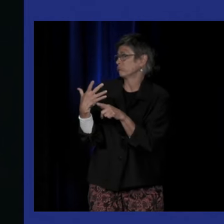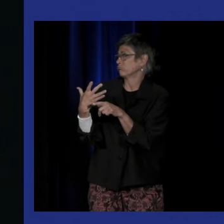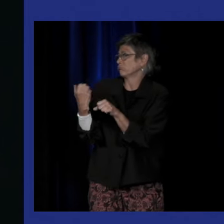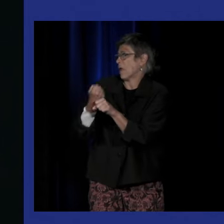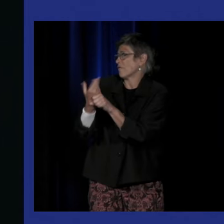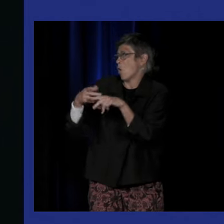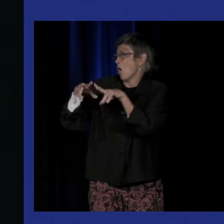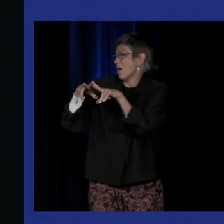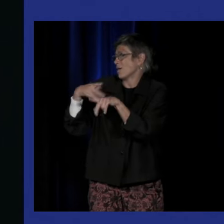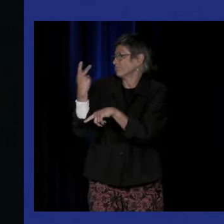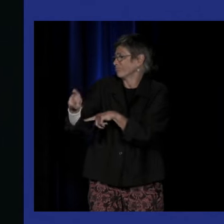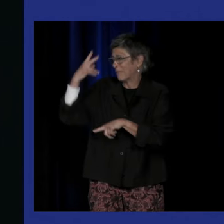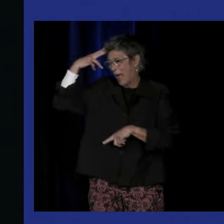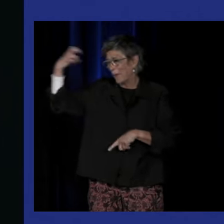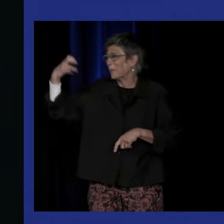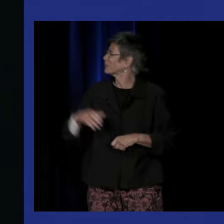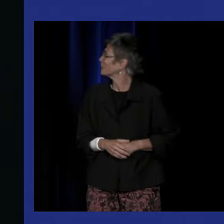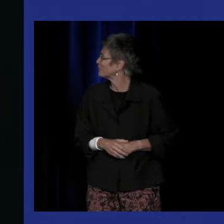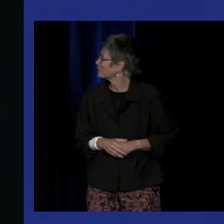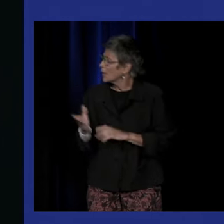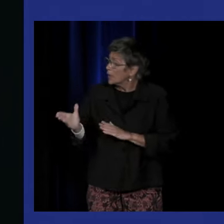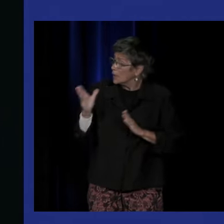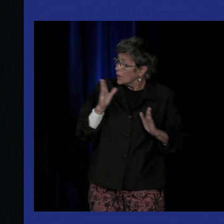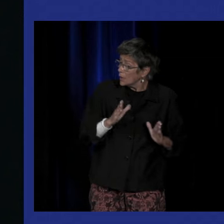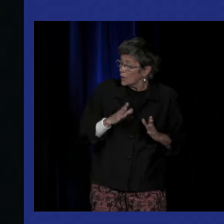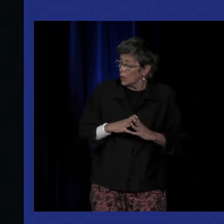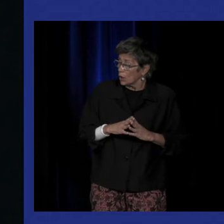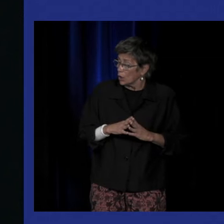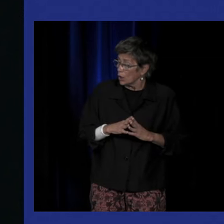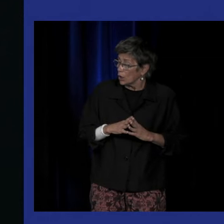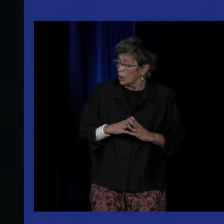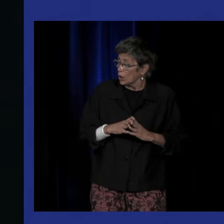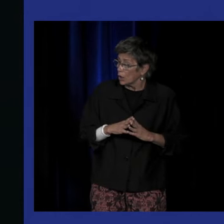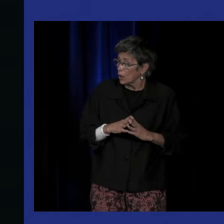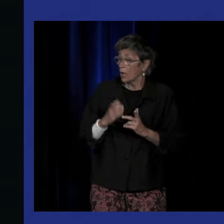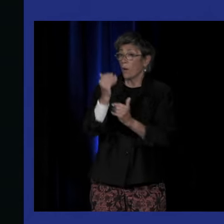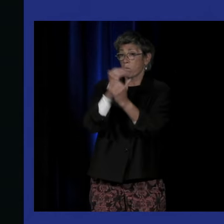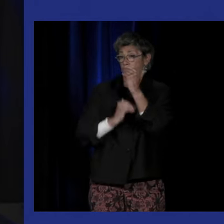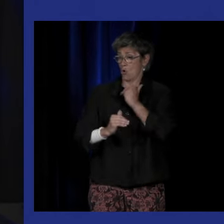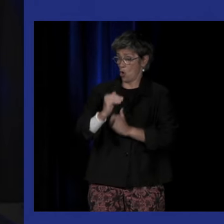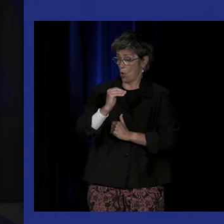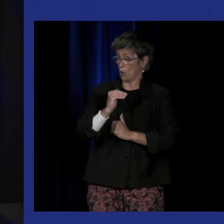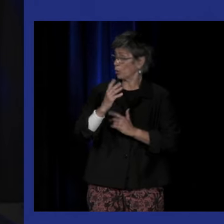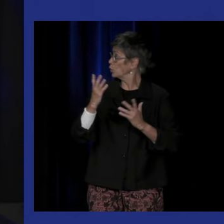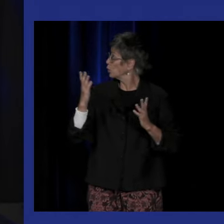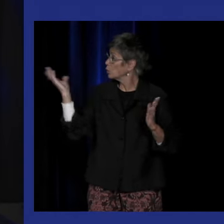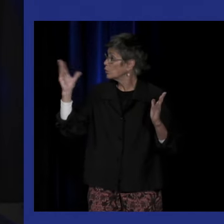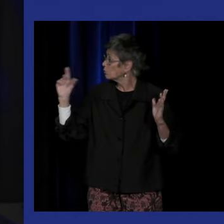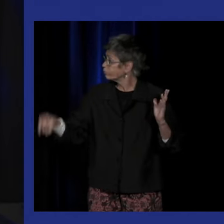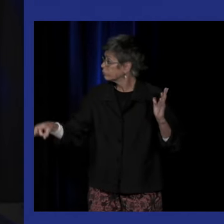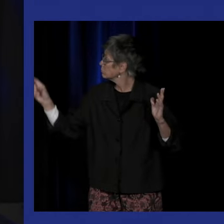'Arnaud Ballard. Donc, le plan, est-ce que,